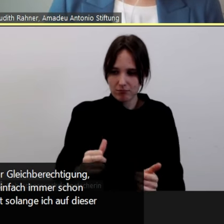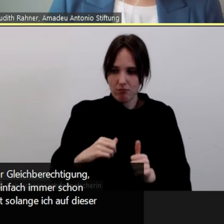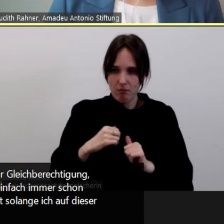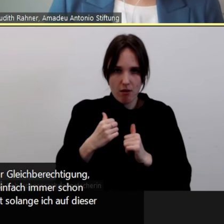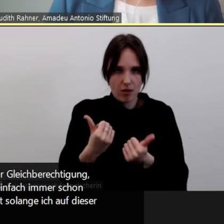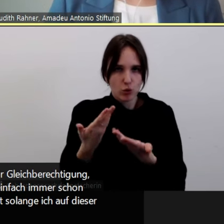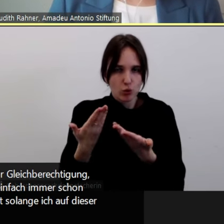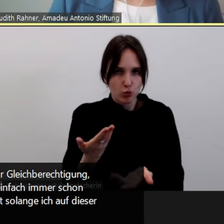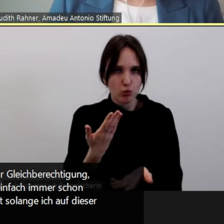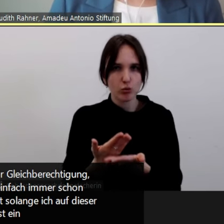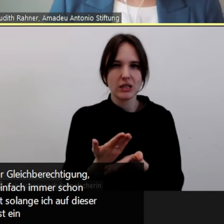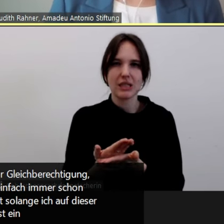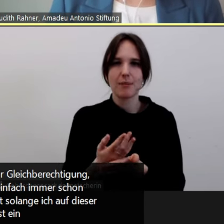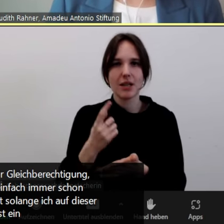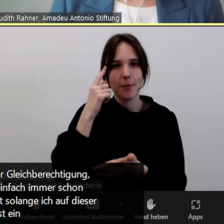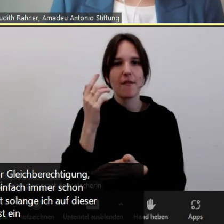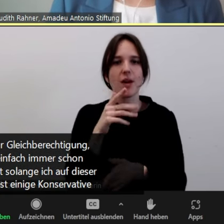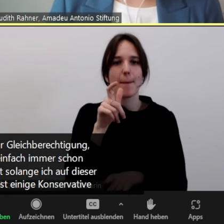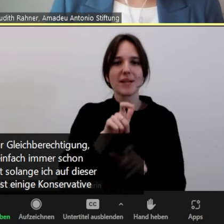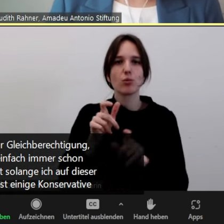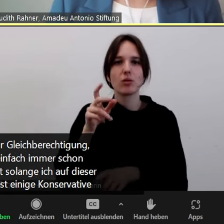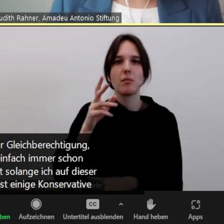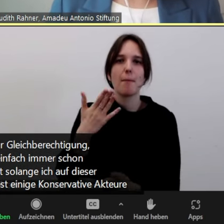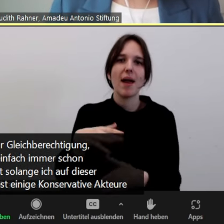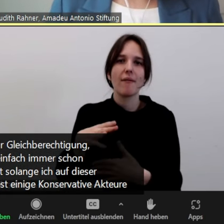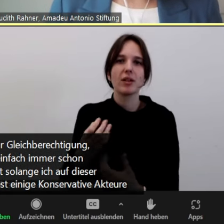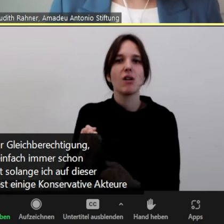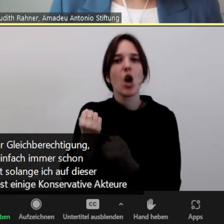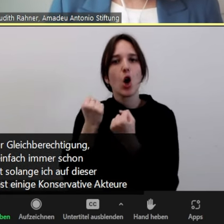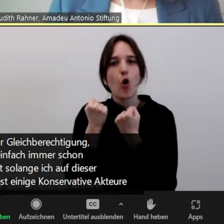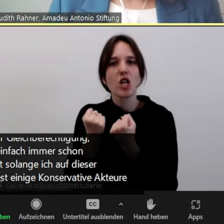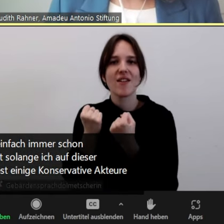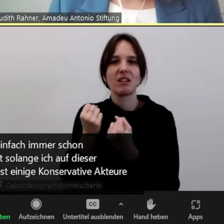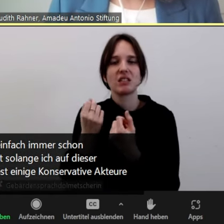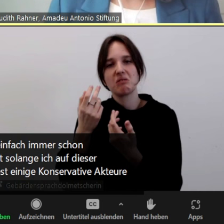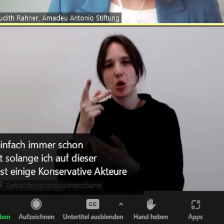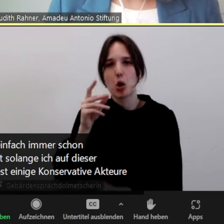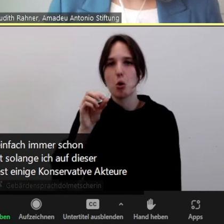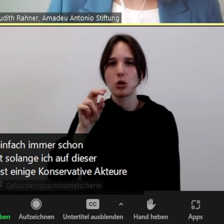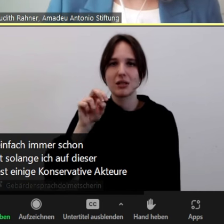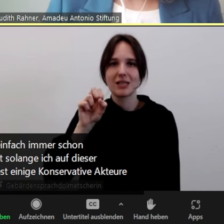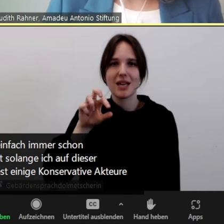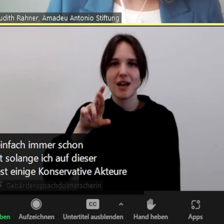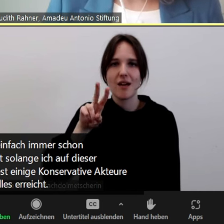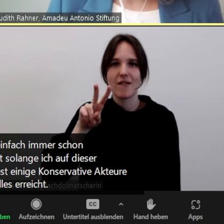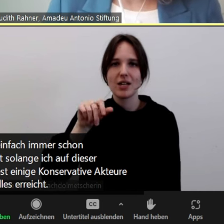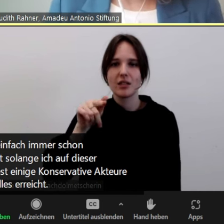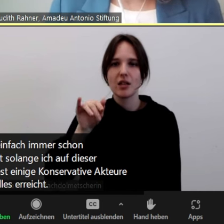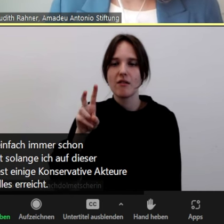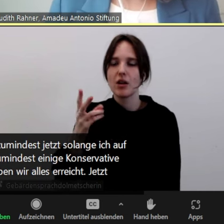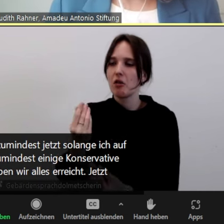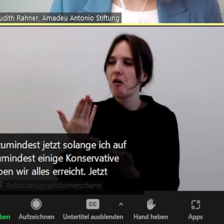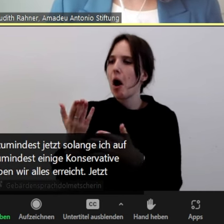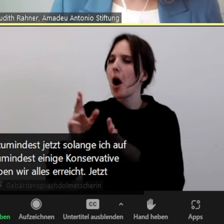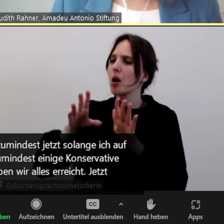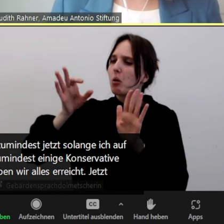sind zumindest einige konservative Akteure sind da eher unterwegs, jetzt haben wir alles erreicht, jetzt brauchen wir nichts mehr und so weiter und die